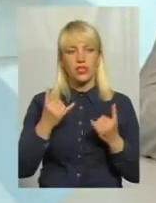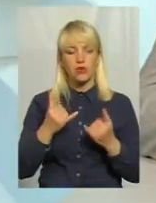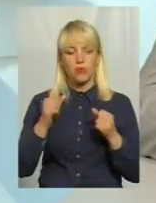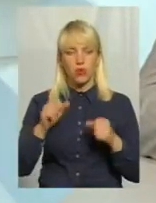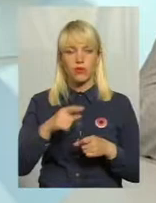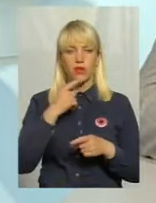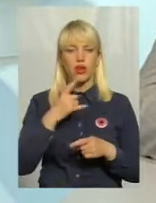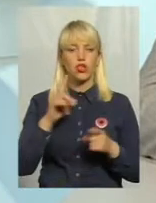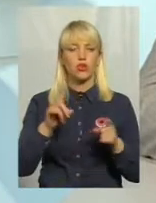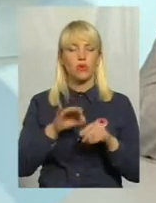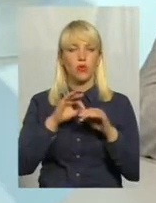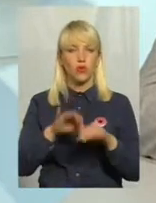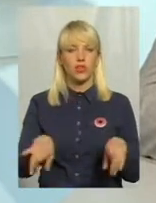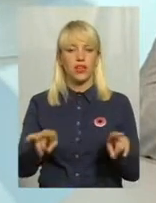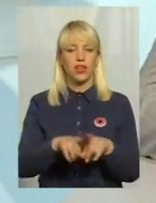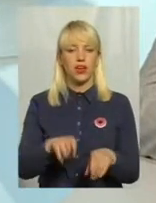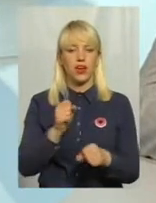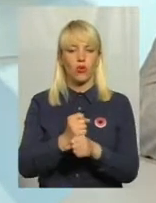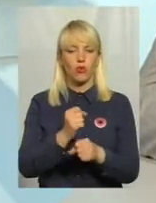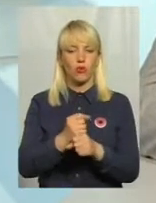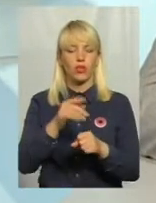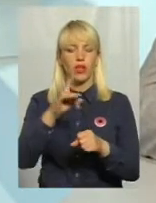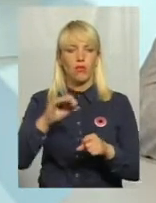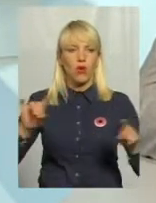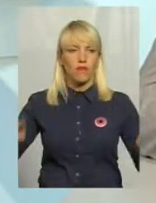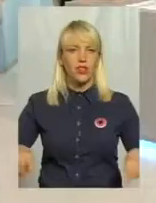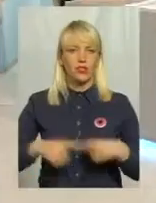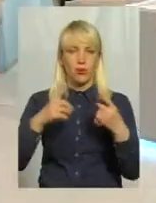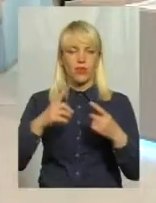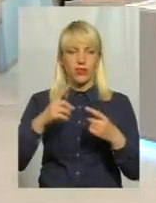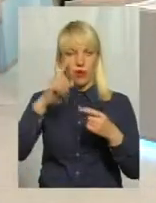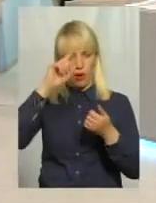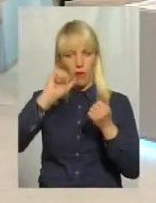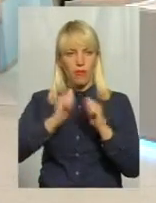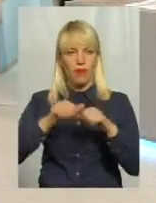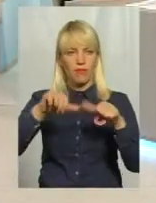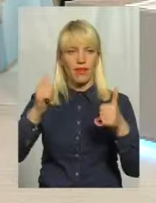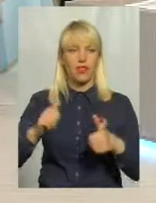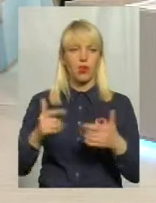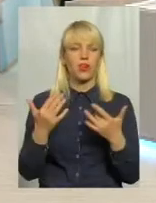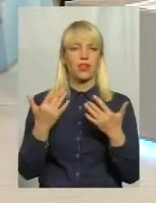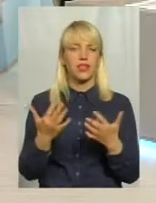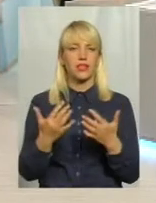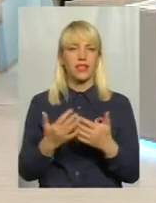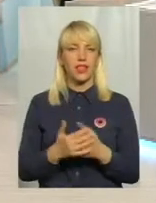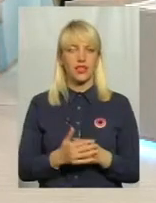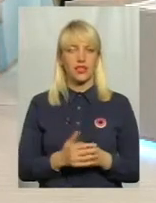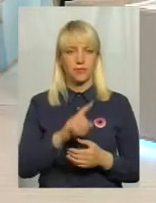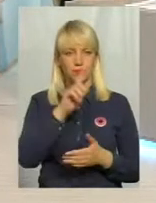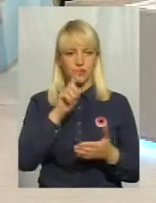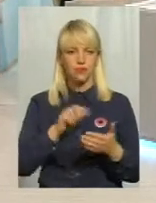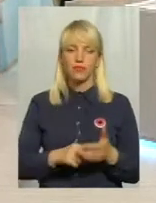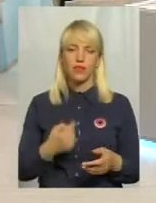по відновленню пам'яток. Ні, я би так